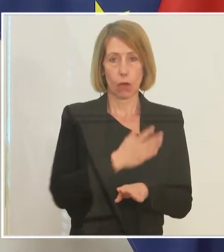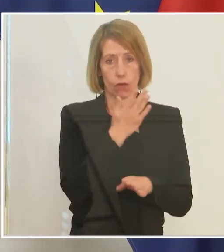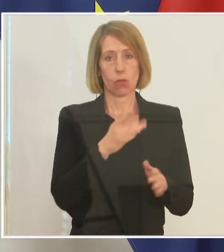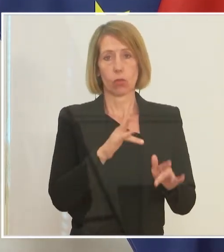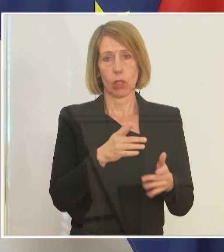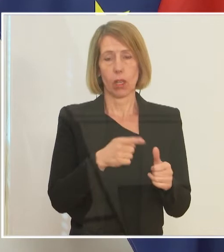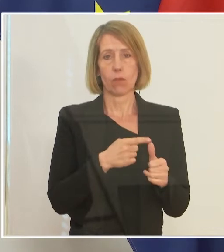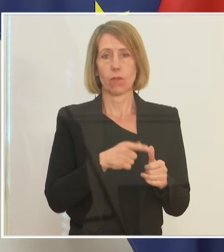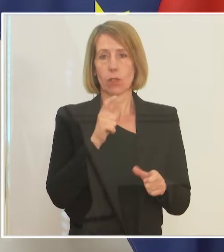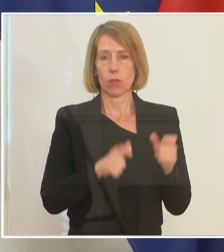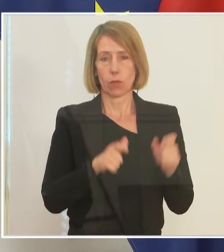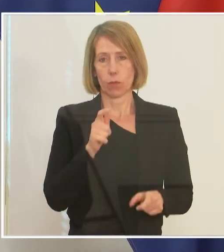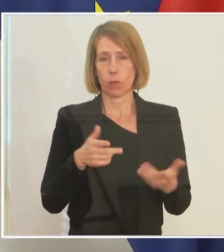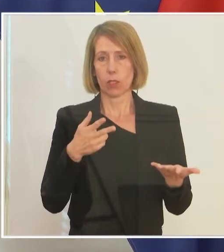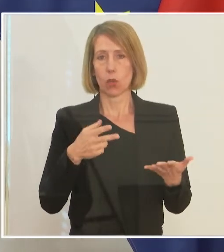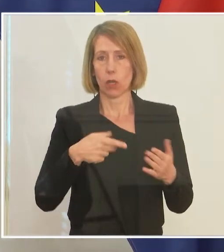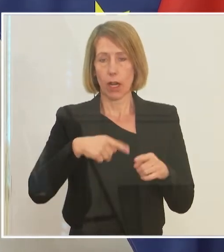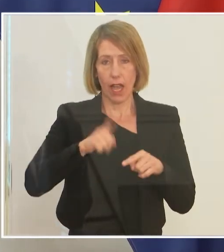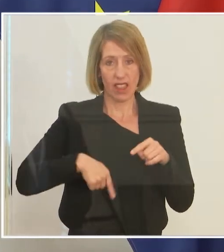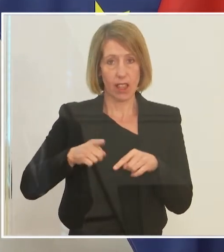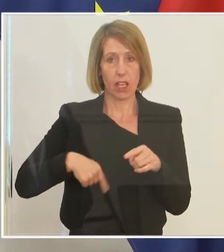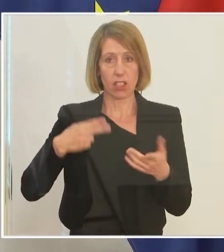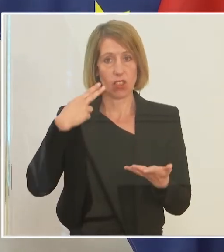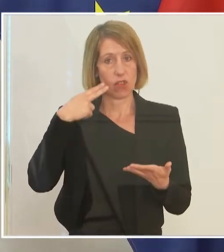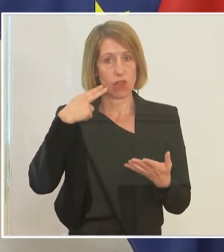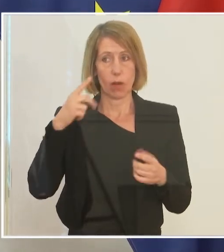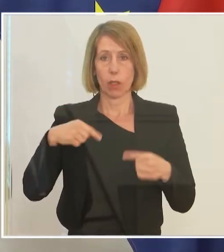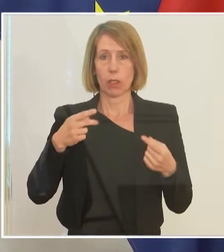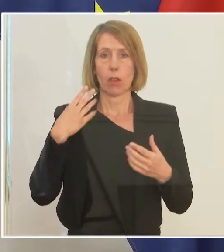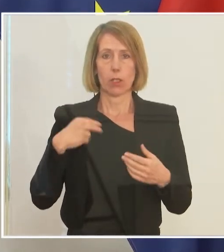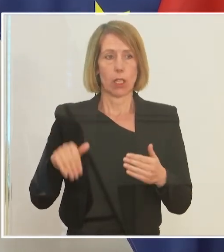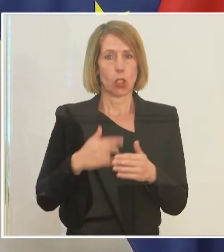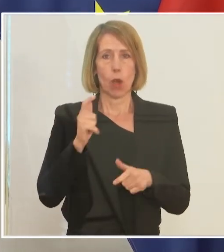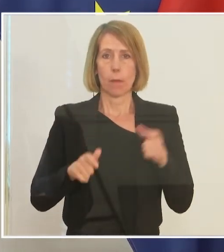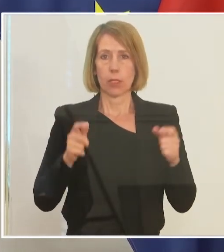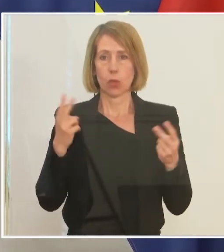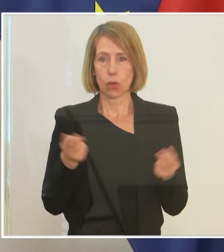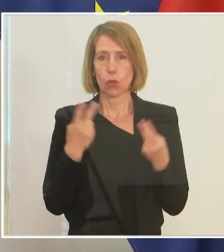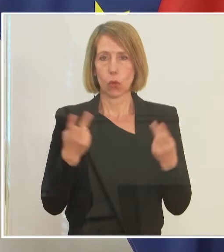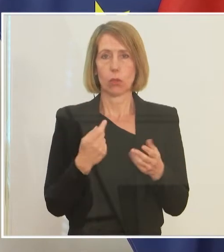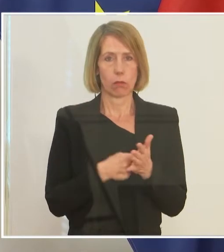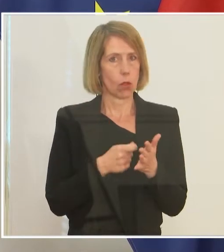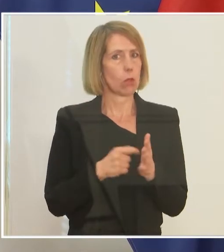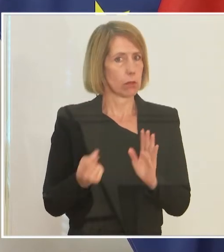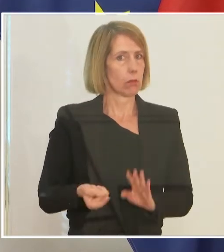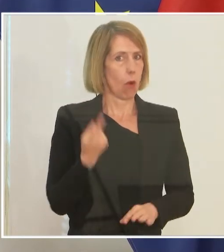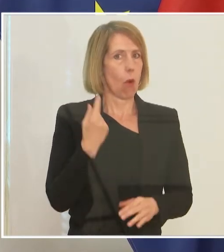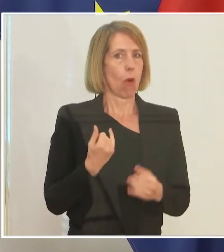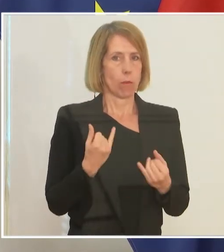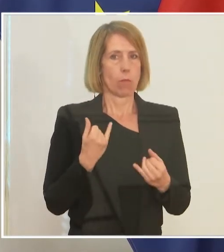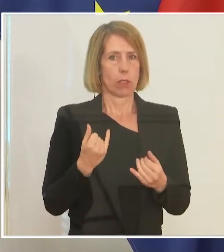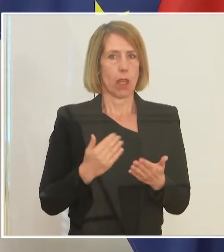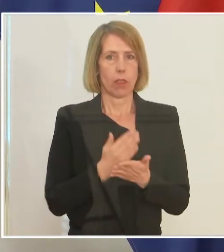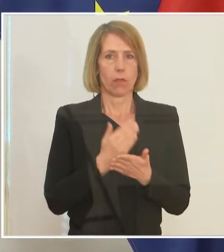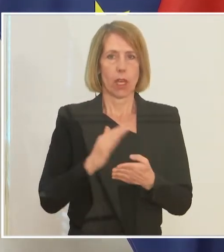Arbeitskräfte einfach entlassen hätten, dann müssen sie wieder neue Arbeitskräfte suchen und die Kosten dafür sind relativ hoch im Aufschwung. Daher